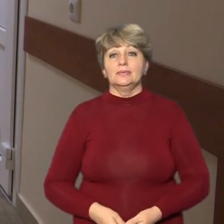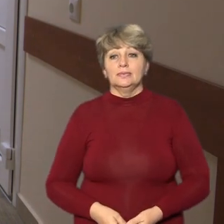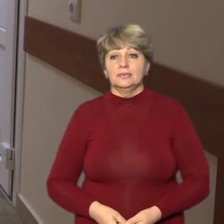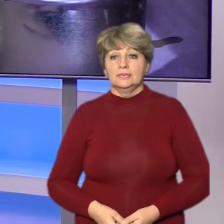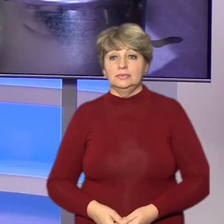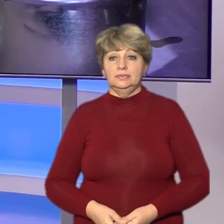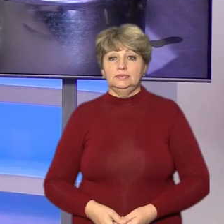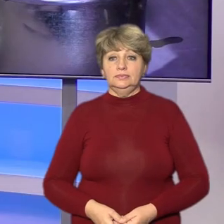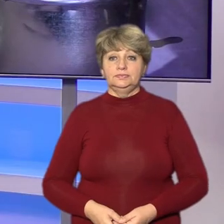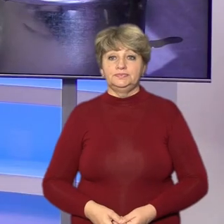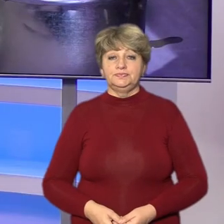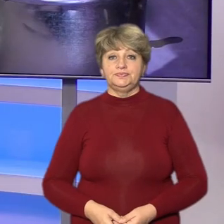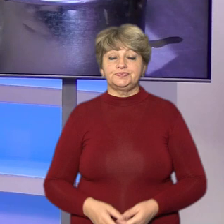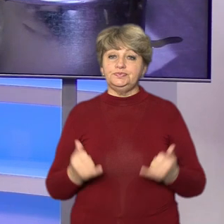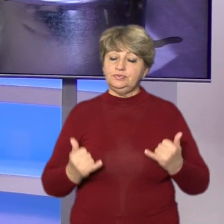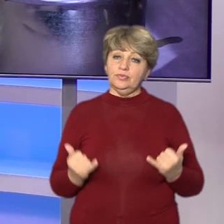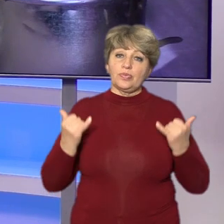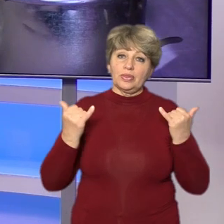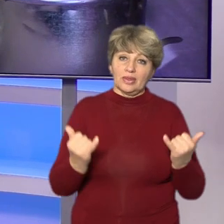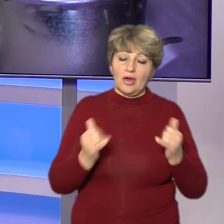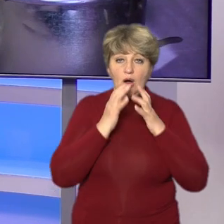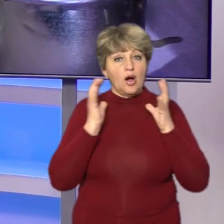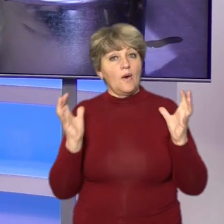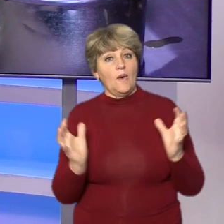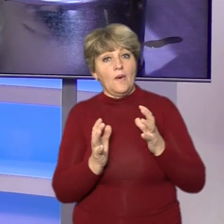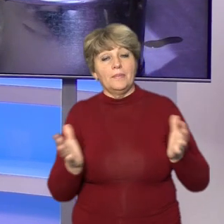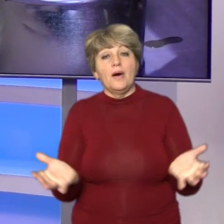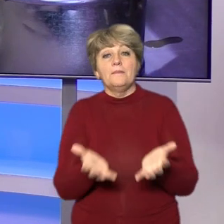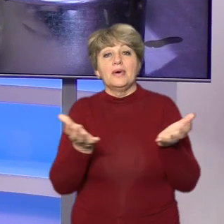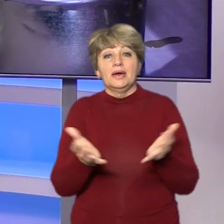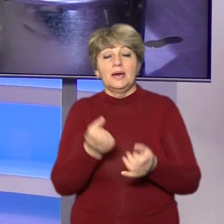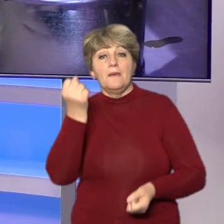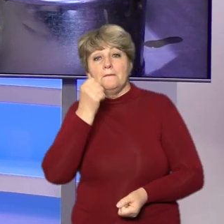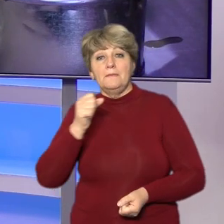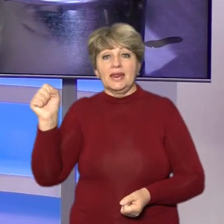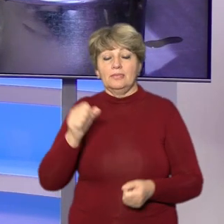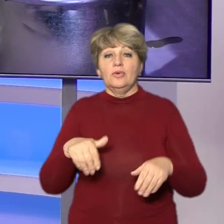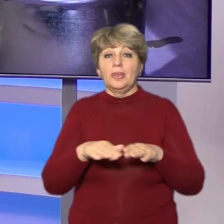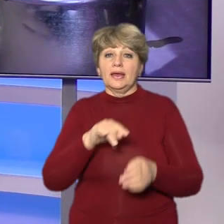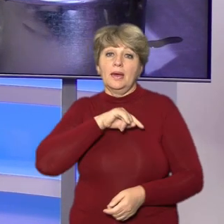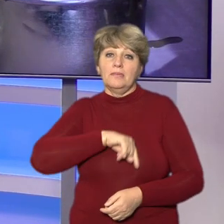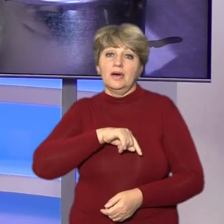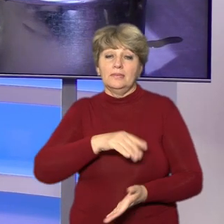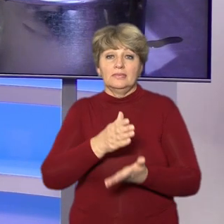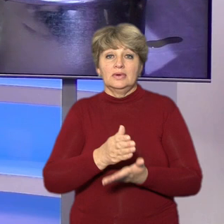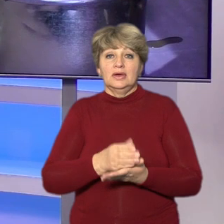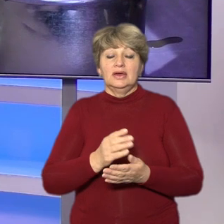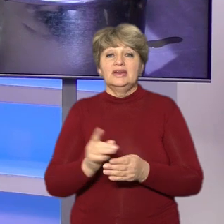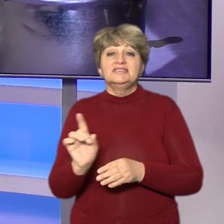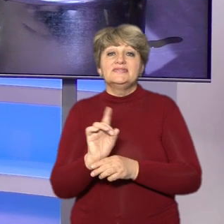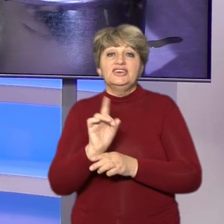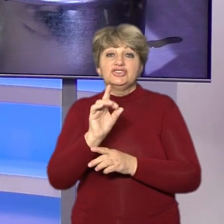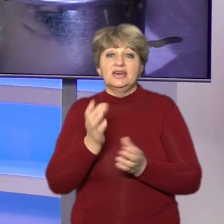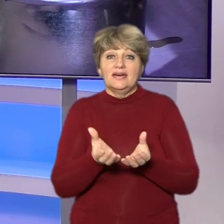Черкаси. Присвітити, обігріти та надихнути на перемогу. Такими характеристиками володіють окопні свічки,